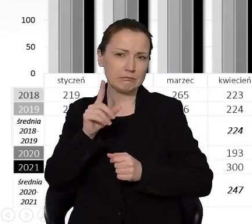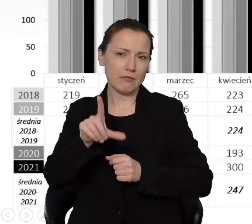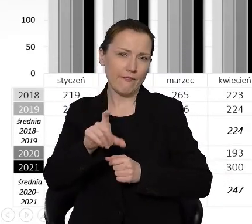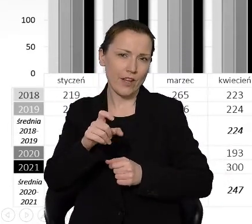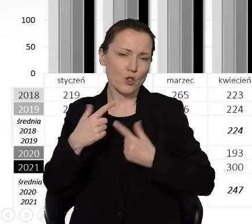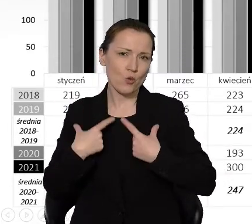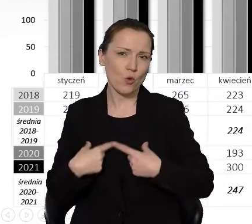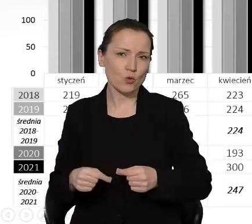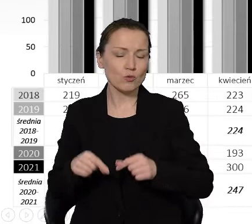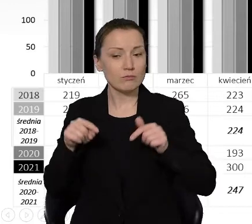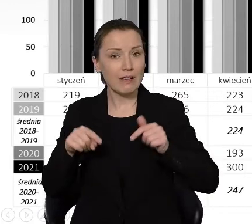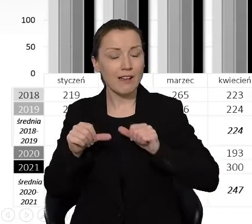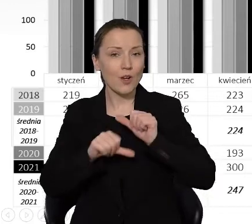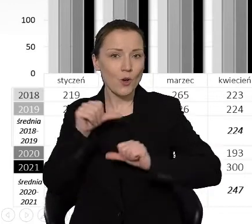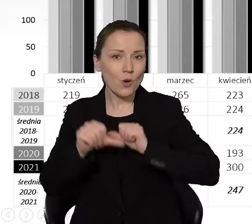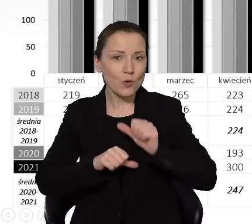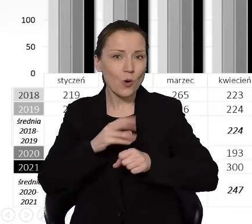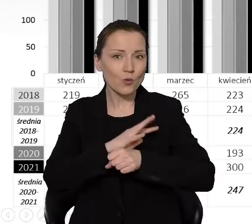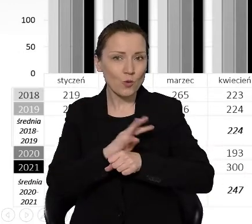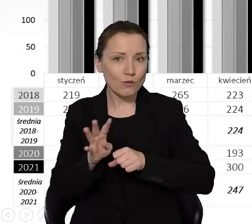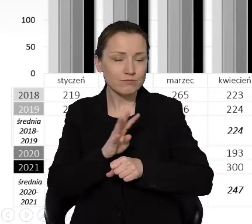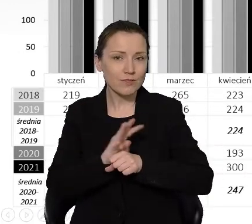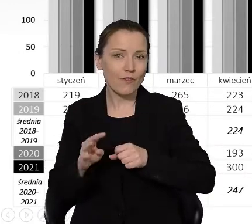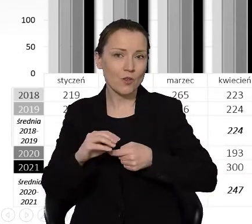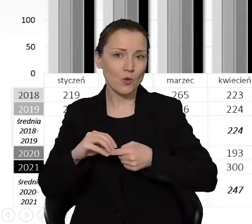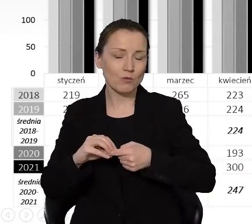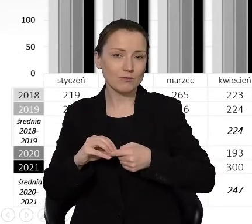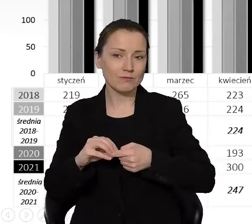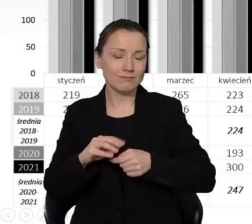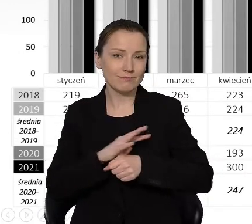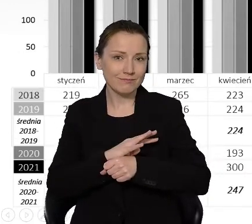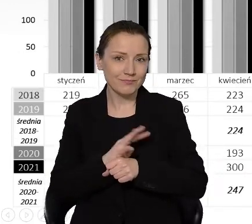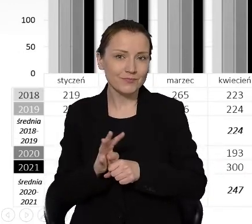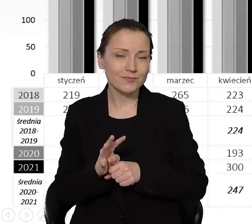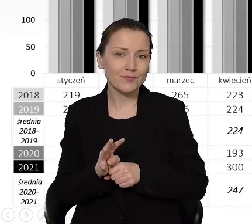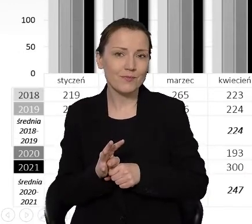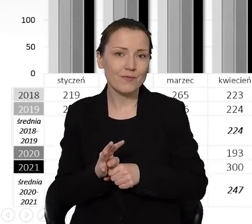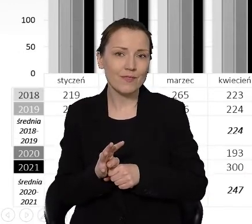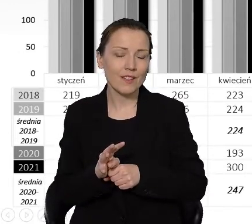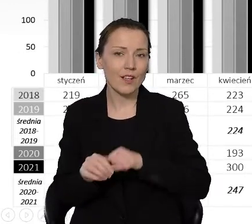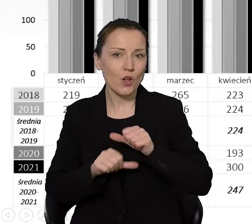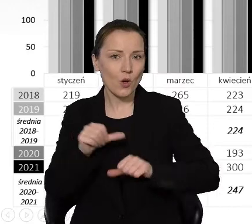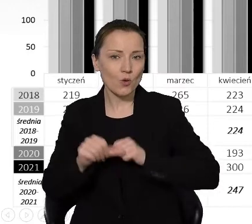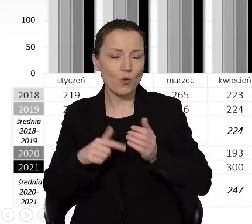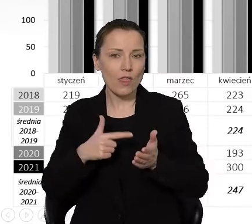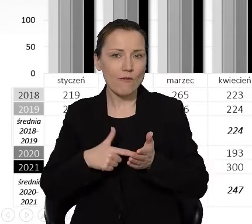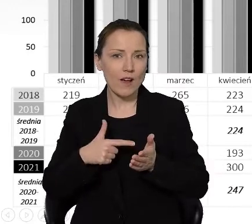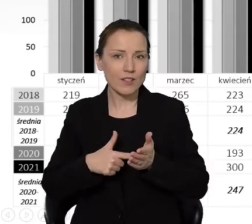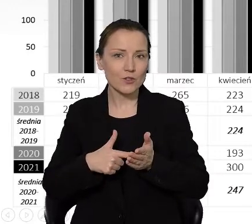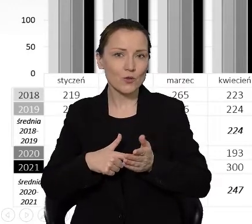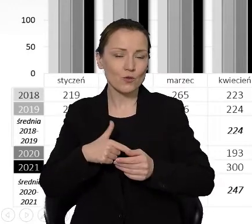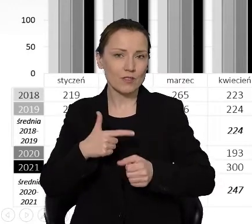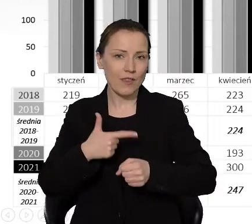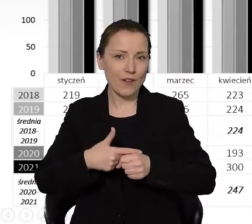covidowym, jakim był miesięcznie, grudniu. Jakim był, jakim był rok 2000, grudzień